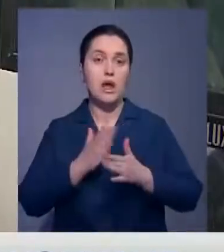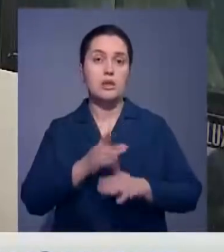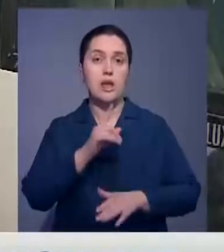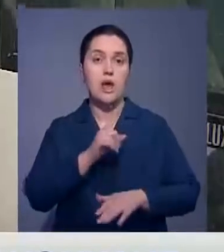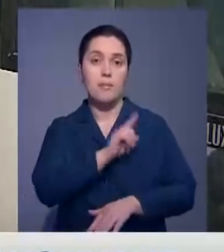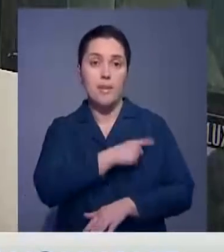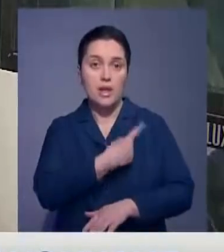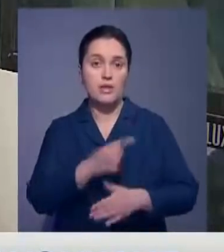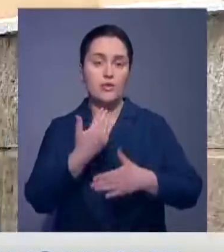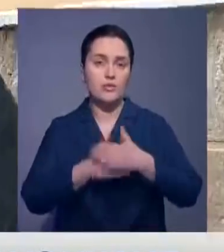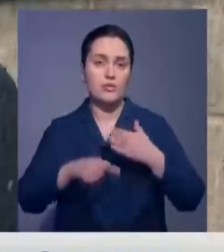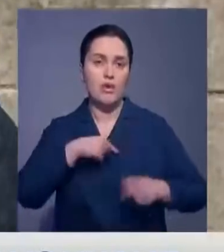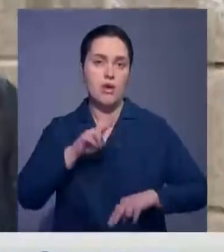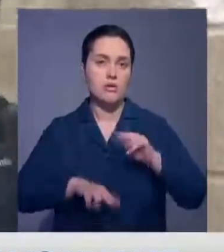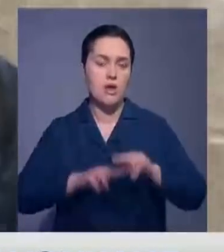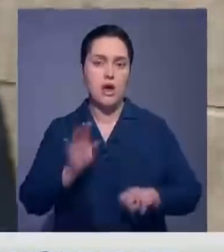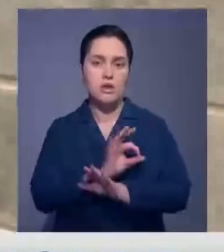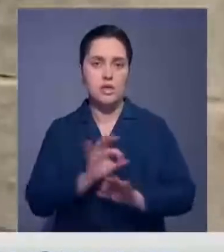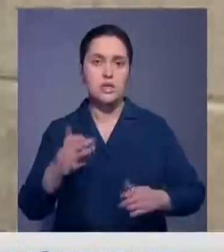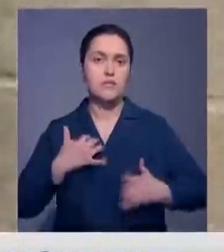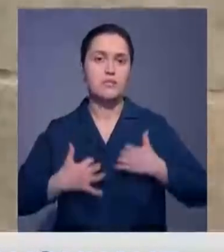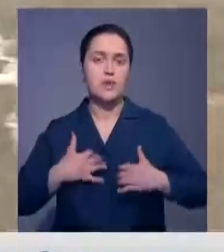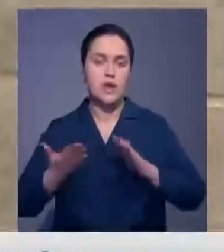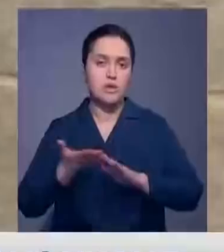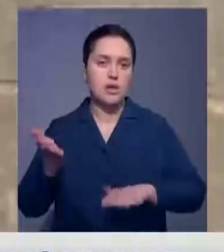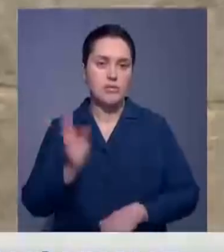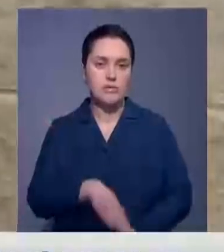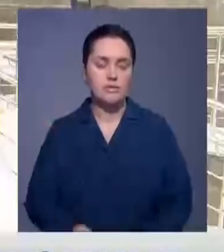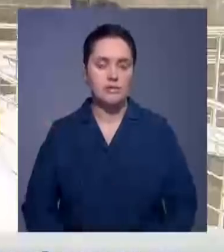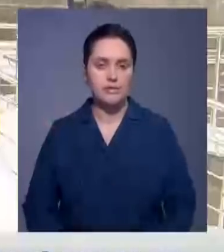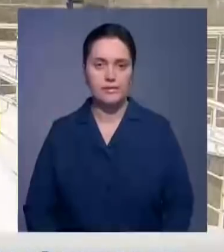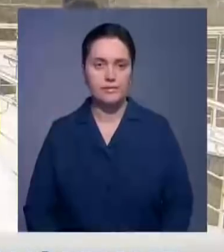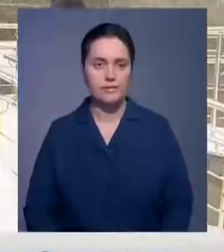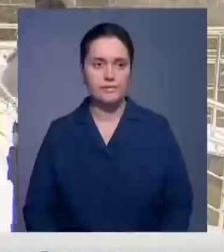молодые люди покидали в приподнятом настроении и спешили как можно скорее добраться домой.